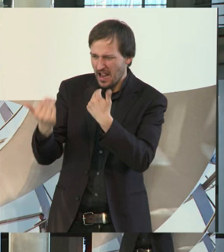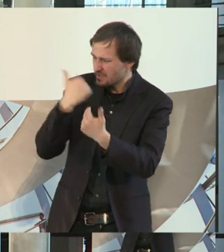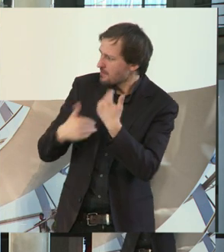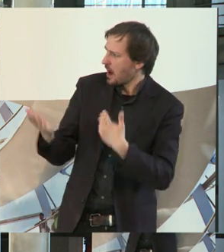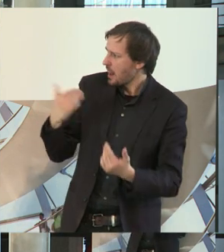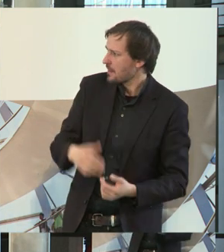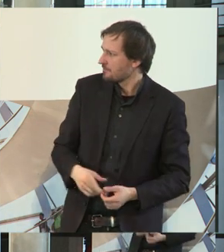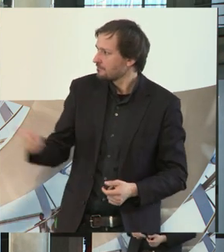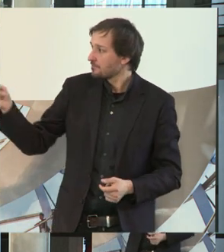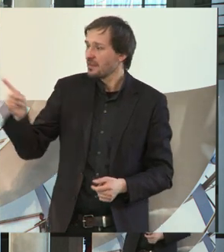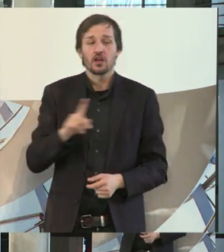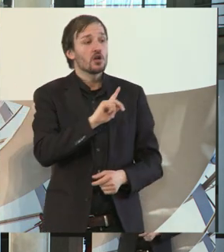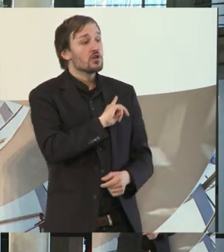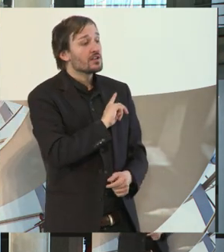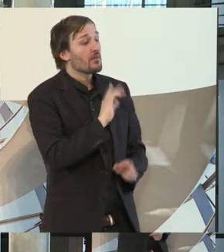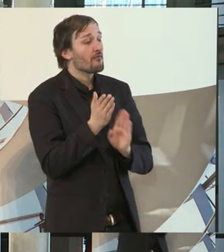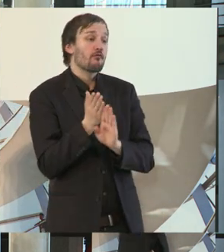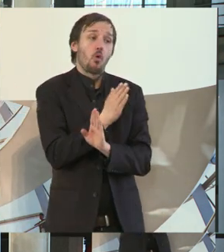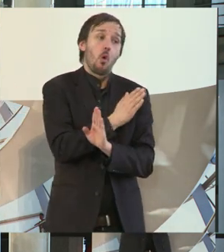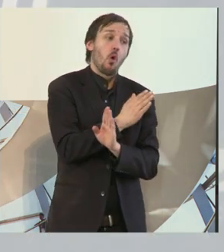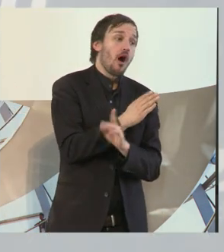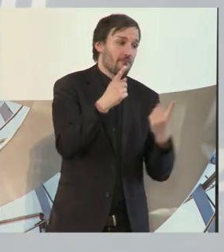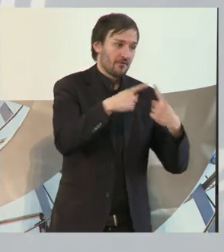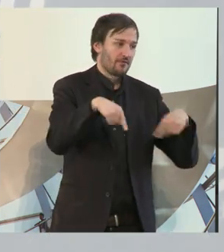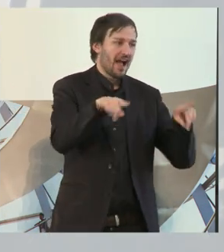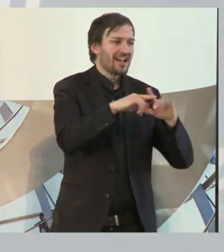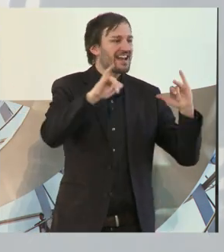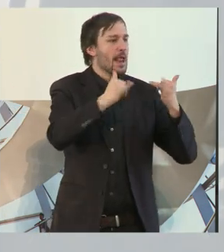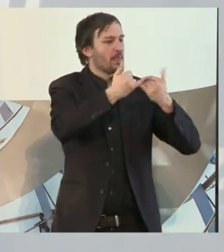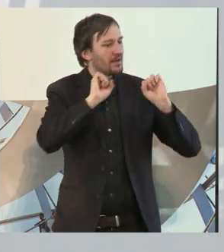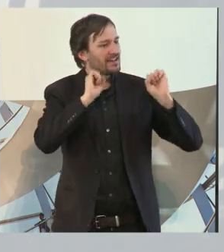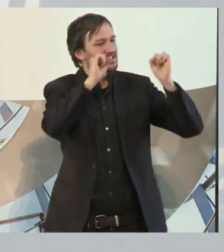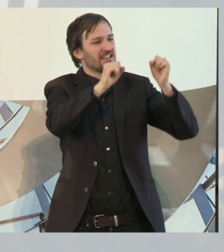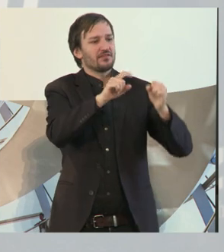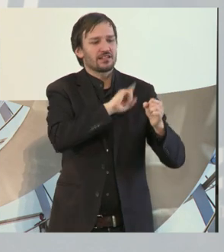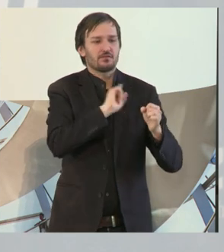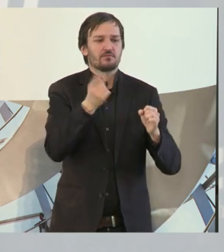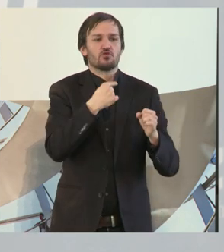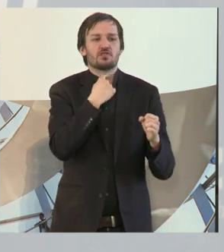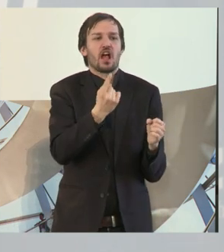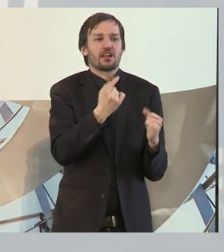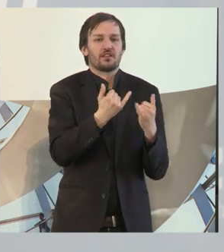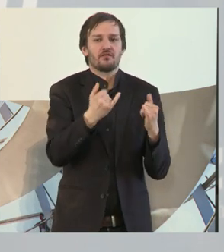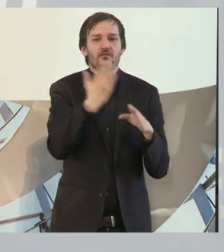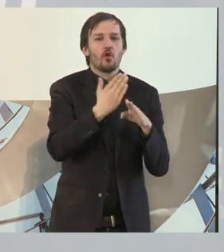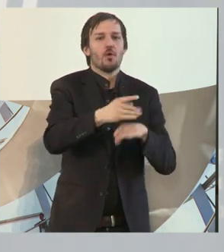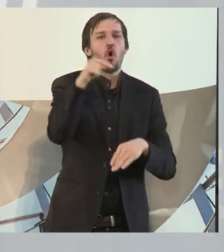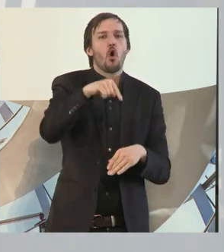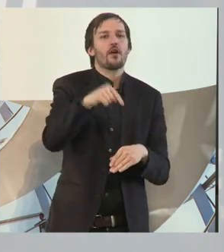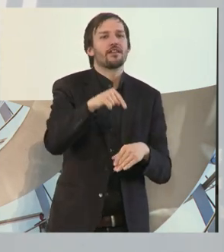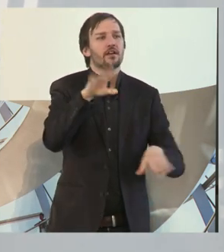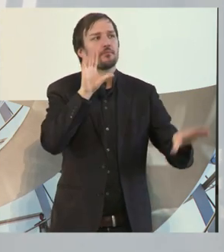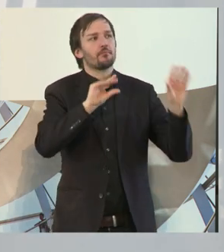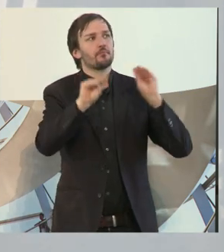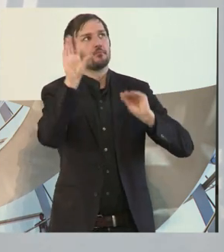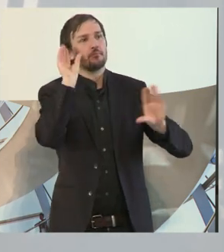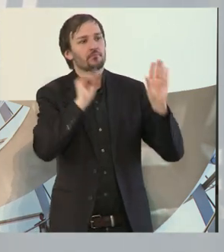Ja, vielleicht muss ich noch den einen oder anderen Satz zu der Entstehungsgeschichte, diese Elterninitiative sagen, weil heute angeklungen ist, man